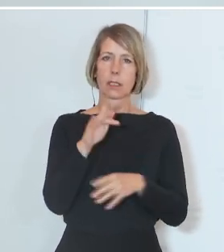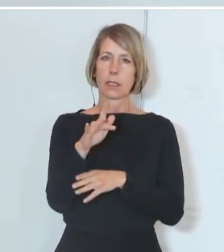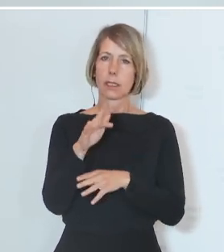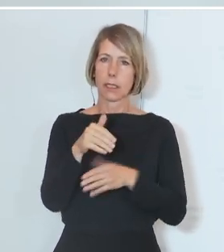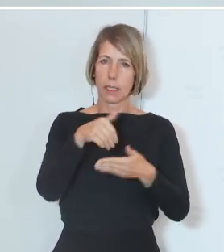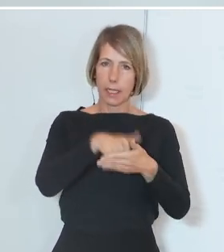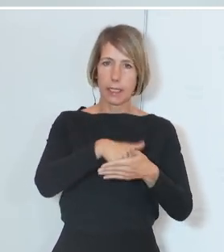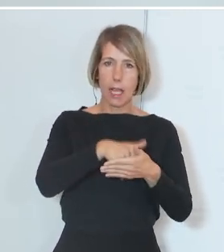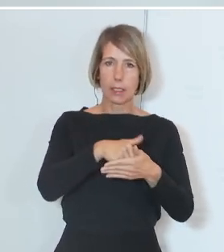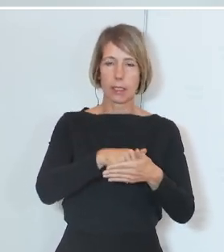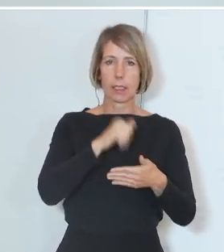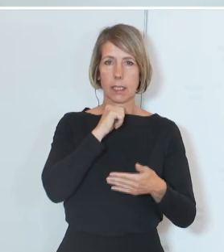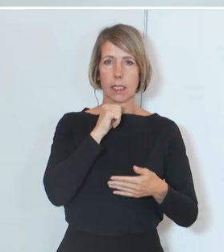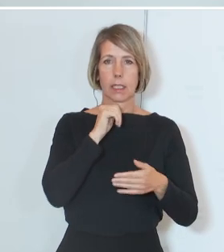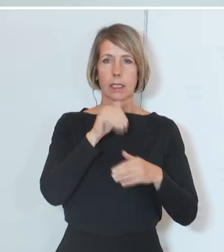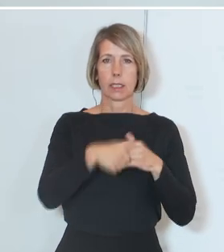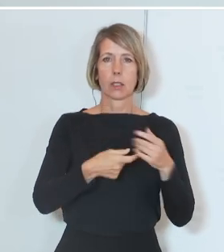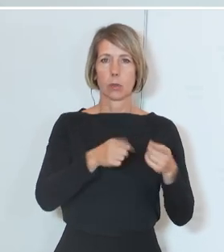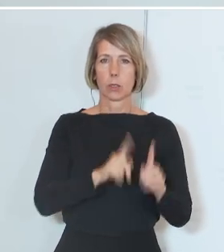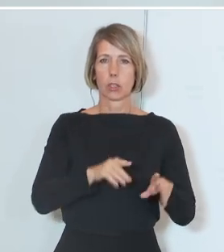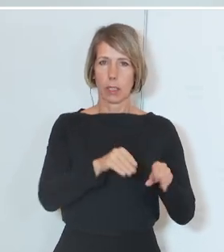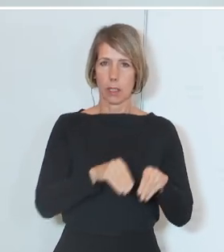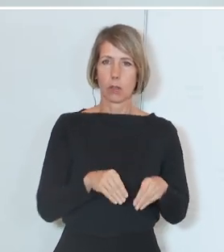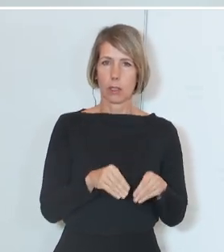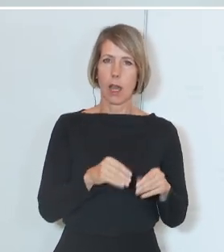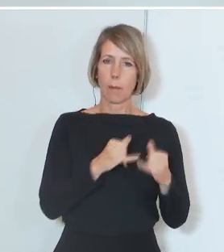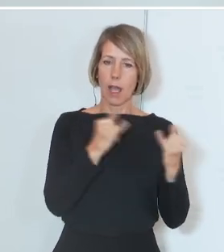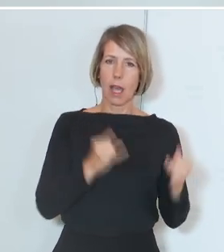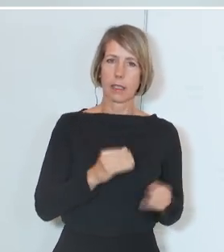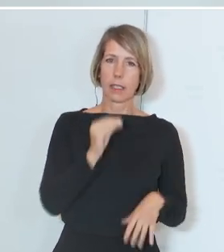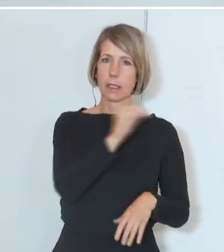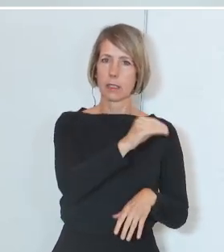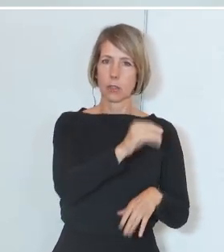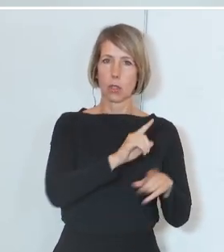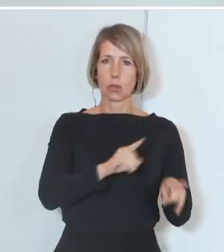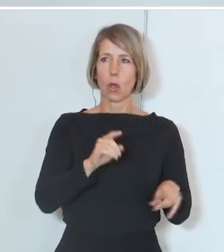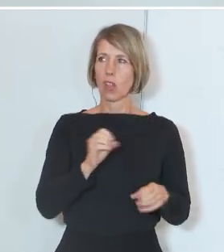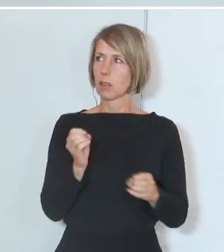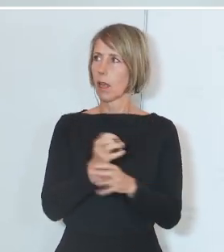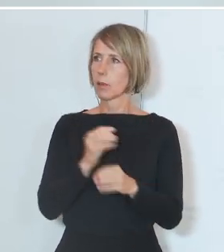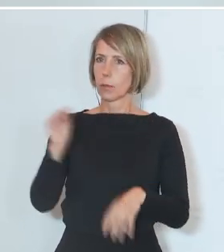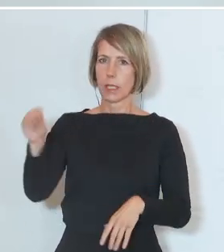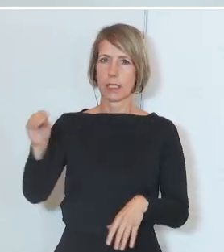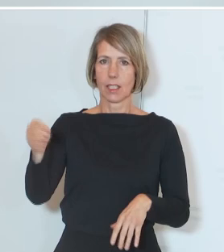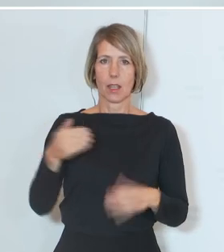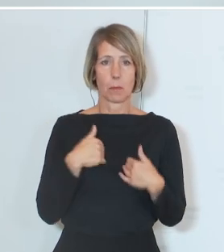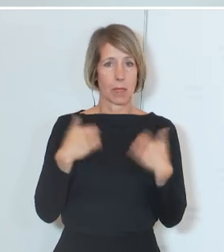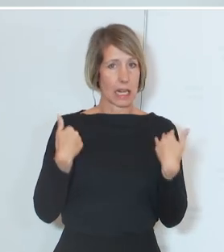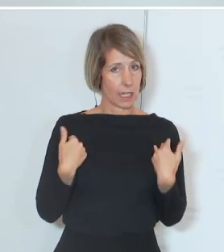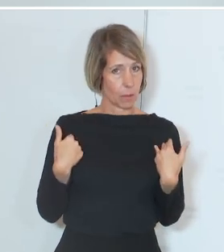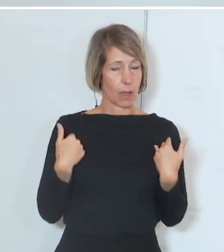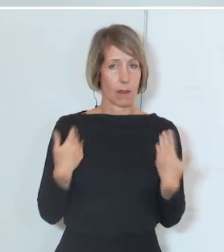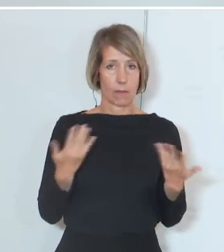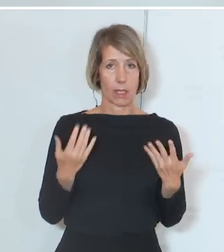zuerst im Stellungnahmeverfahren an die entsprechende Institution gerichtet wird, sondern zuerst einmal an die Medien. Mir wäre es lieber gewesen, diese